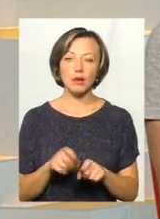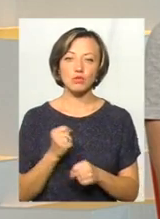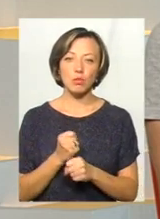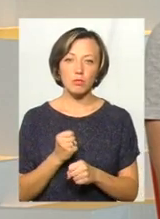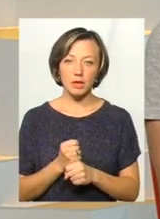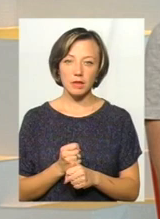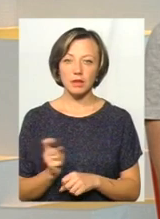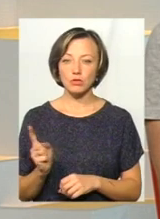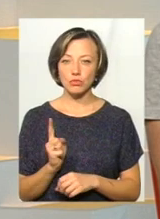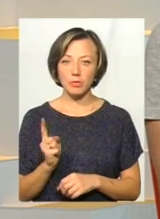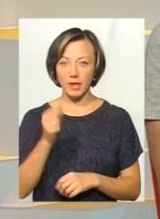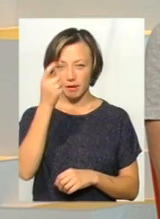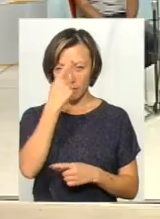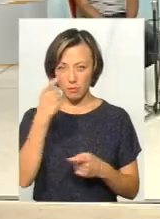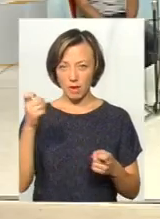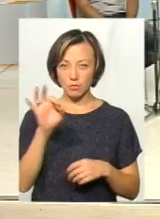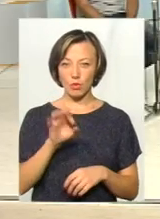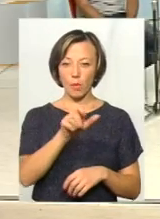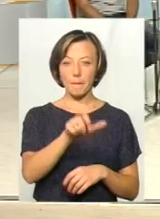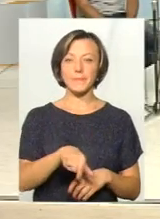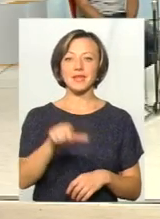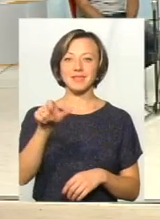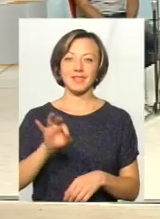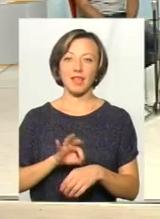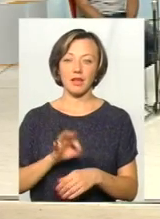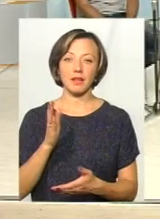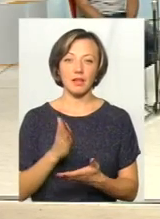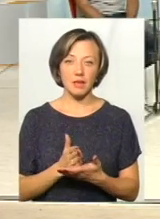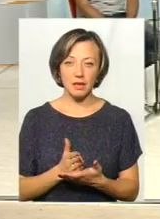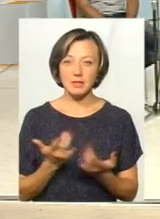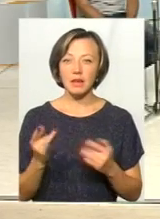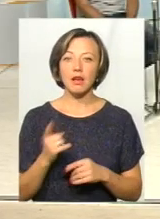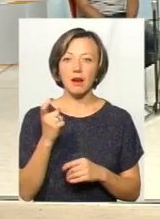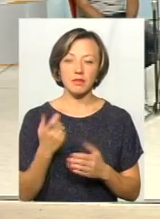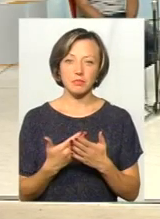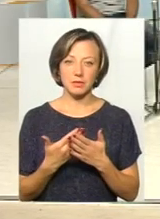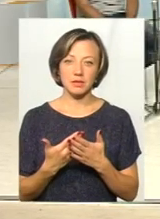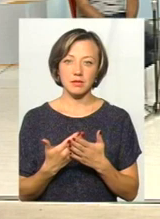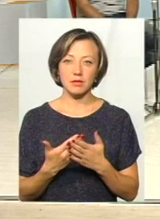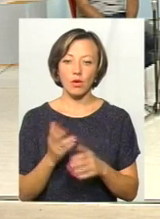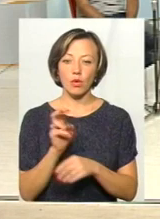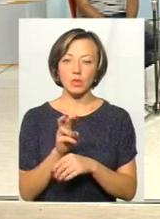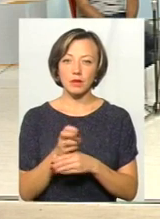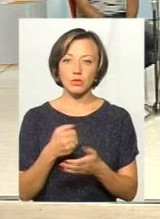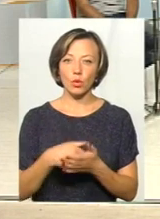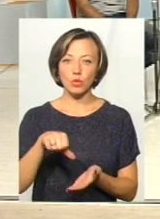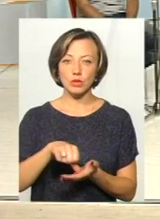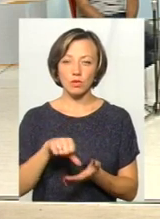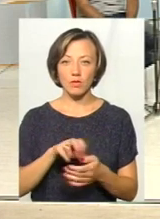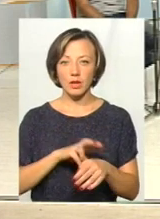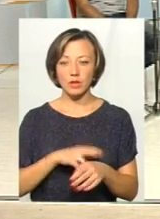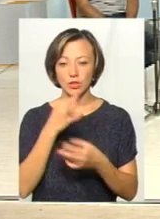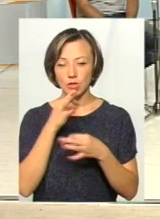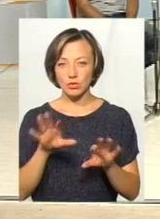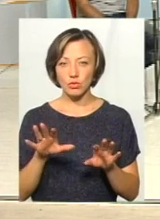та інформація про пацієнта, яка є, скільки разів, навіть скільки разів він ходив до дільничного лікаря чи до